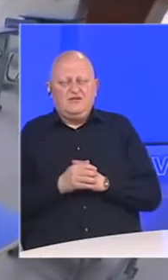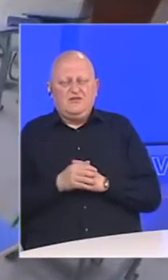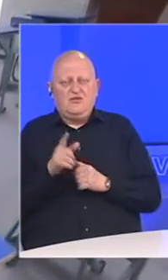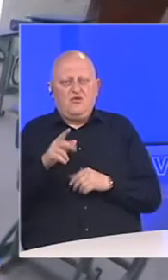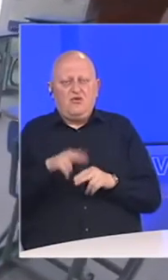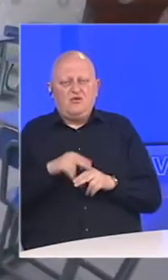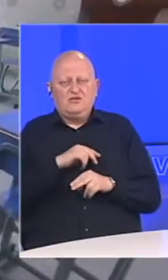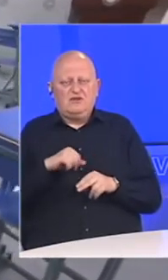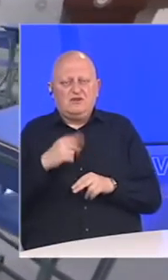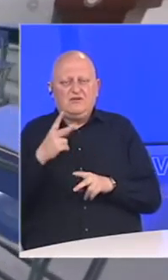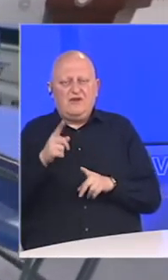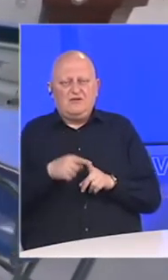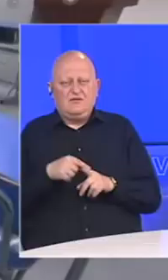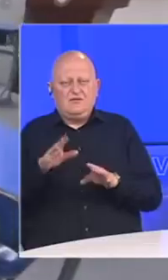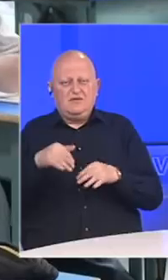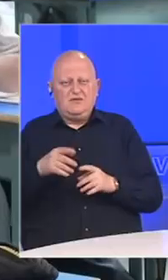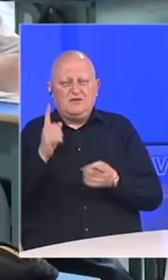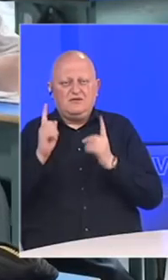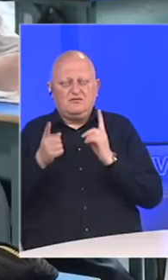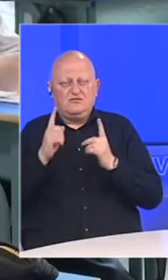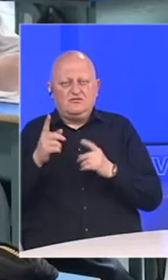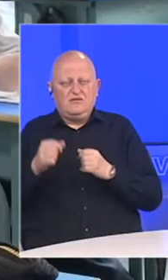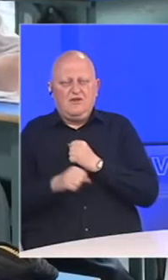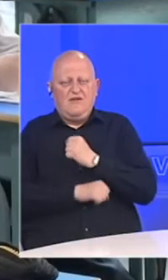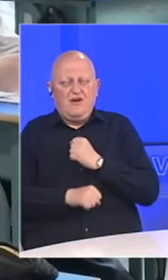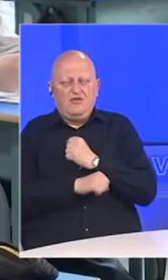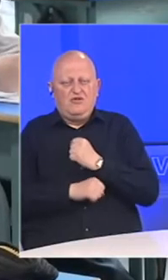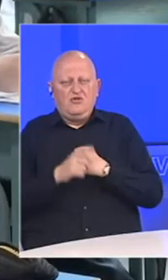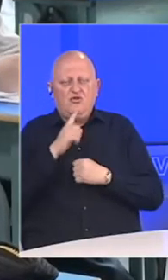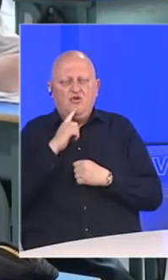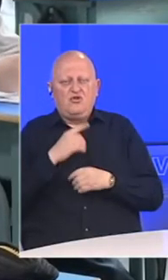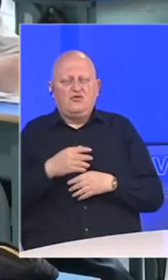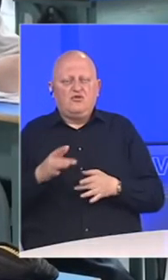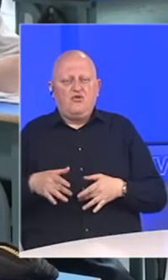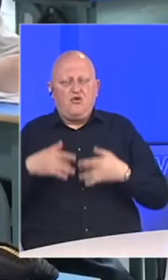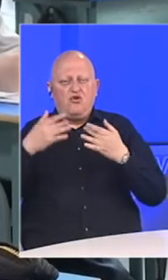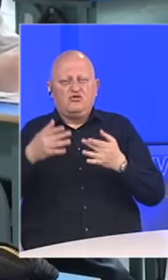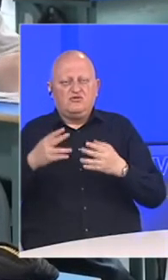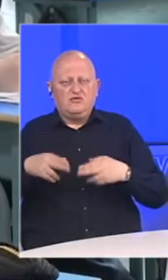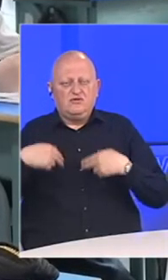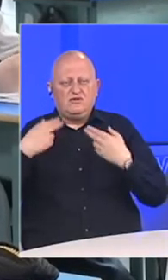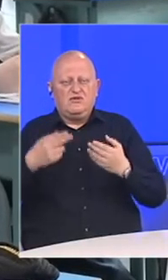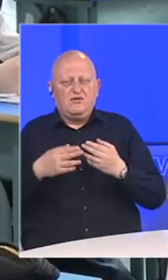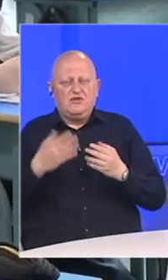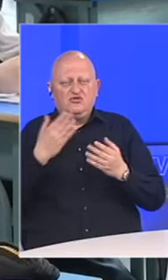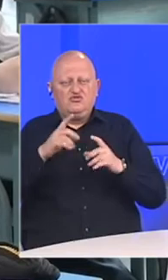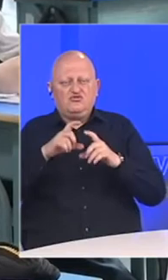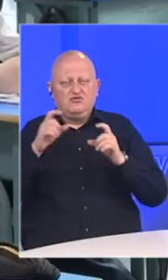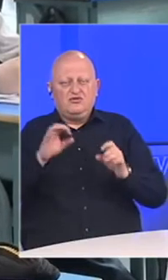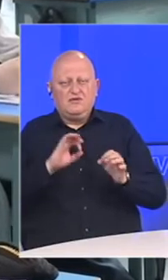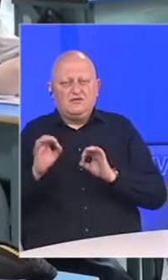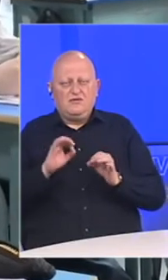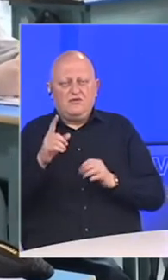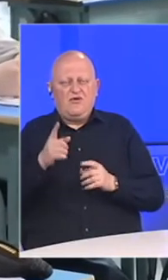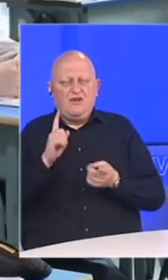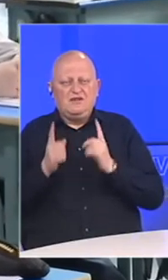Ostala su samo dva mjeseca za prijemni ispit na nacionalnom fakultetu, koji je već odgođen, pa je vraćanje učionice i u sklopu priprema